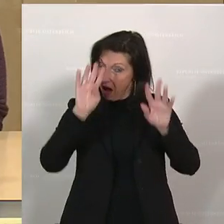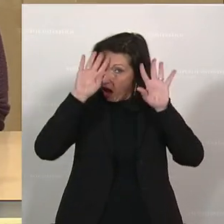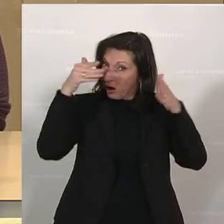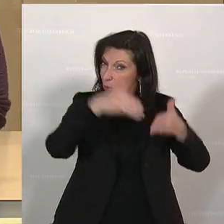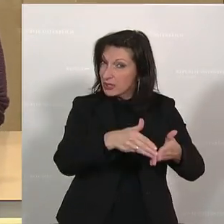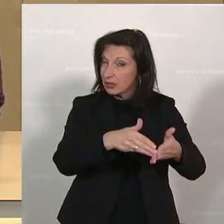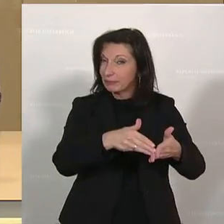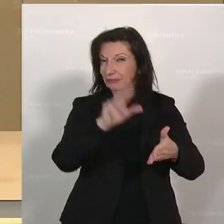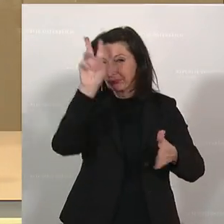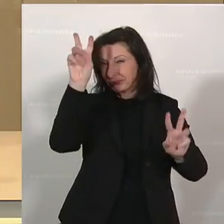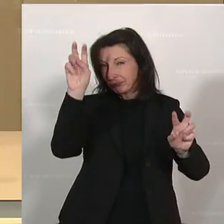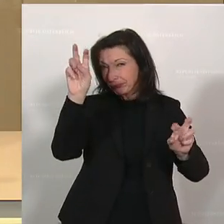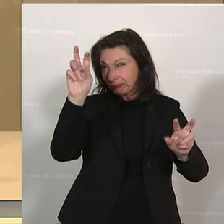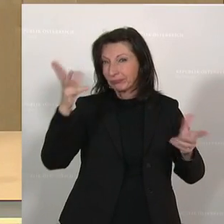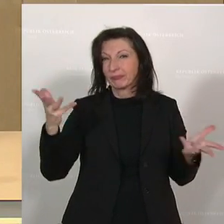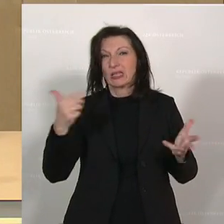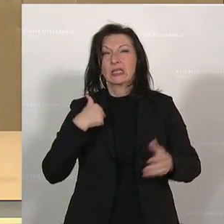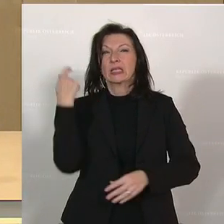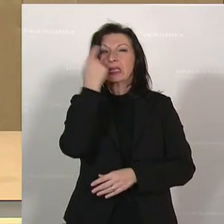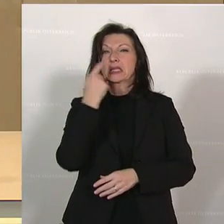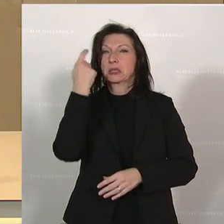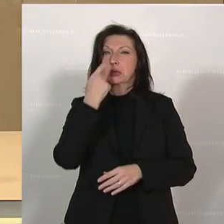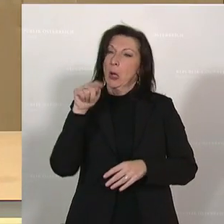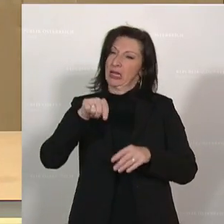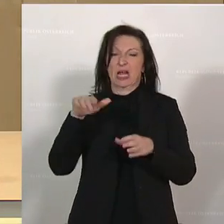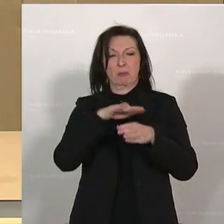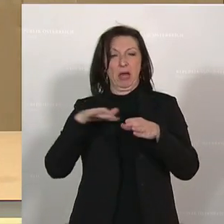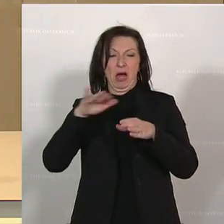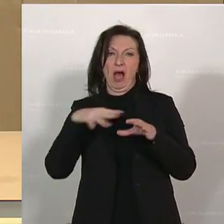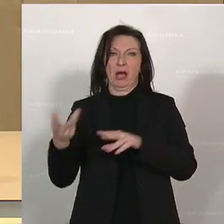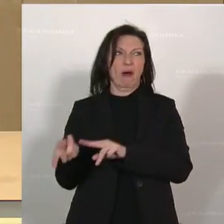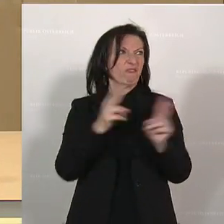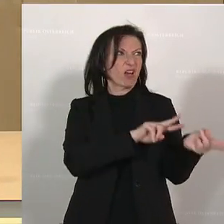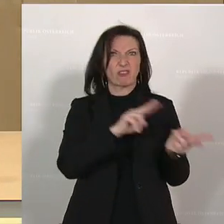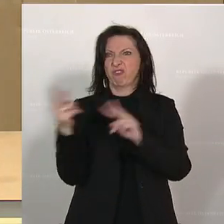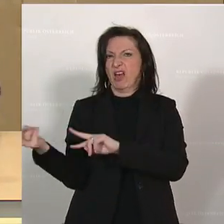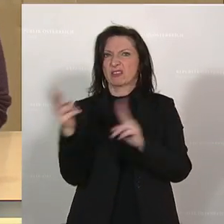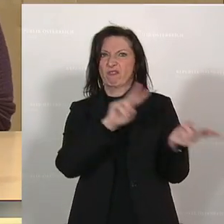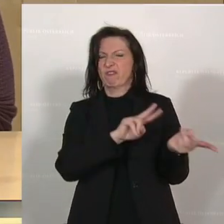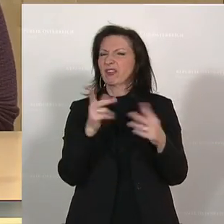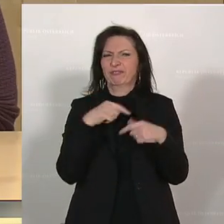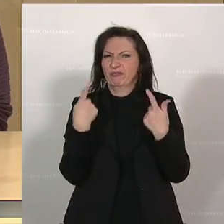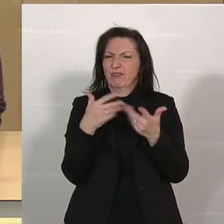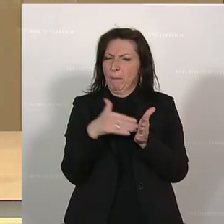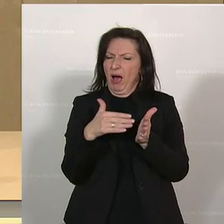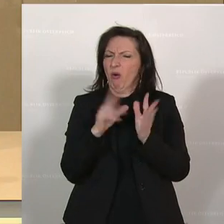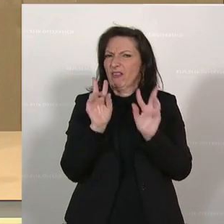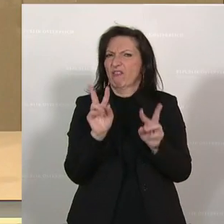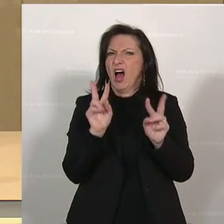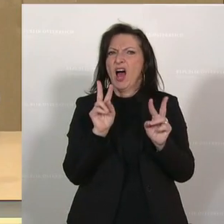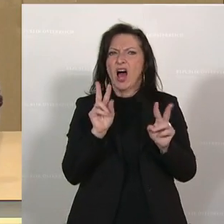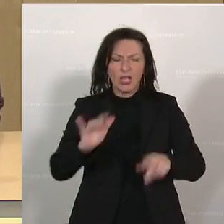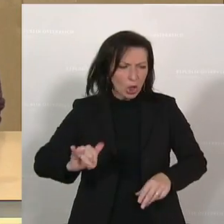sehe ich schon ehrlicherweise ein bisschen bedenklich. Wir brauchten eigentlich komplett was anderes. Eine eigenständige, inklusive